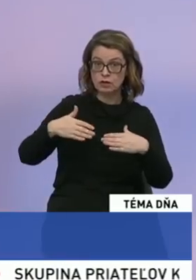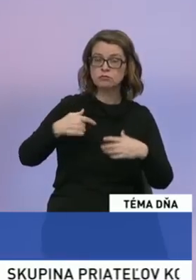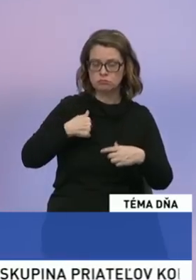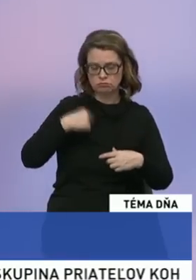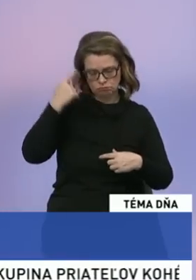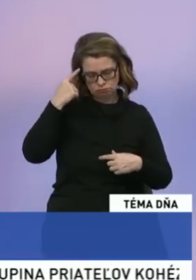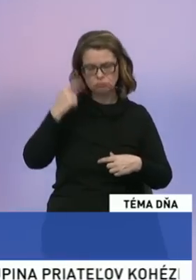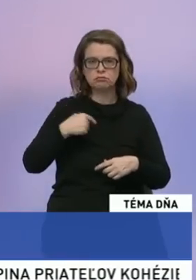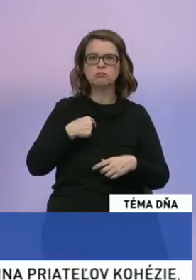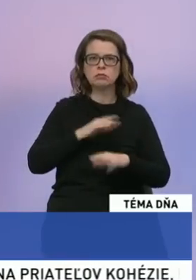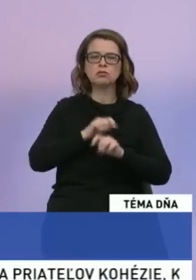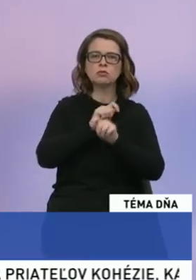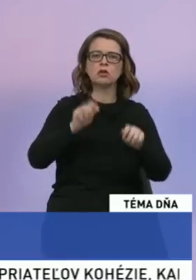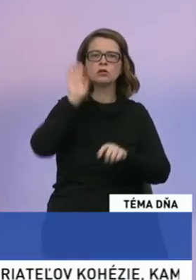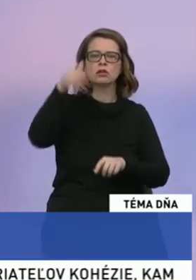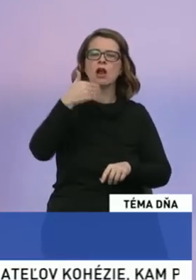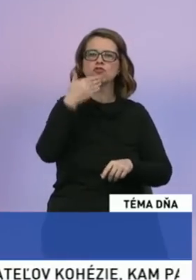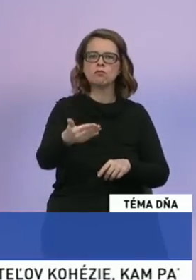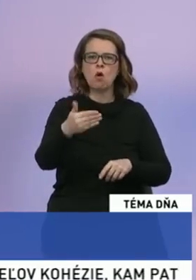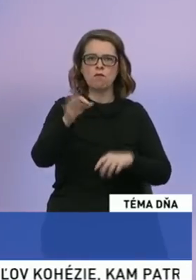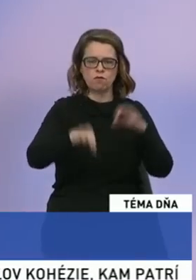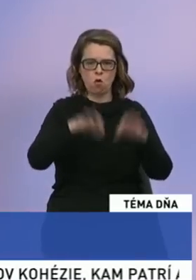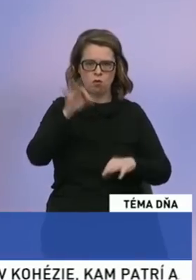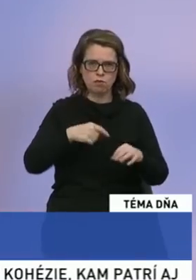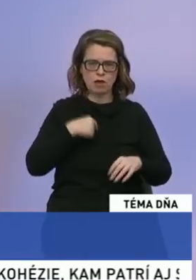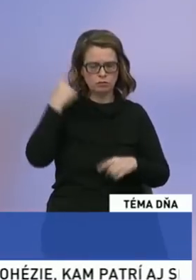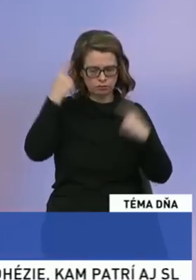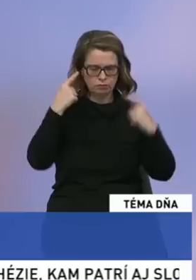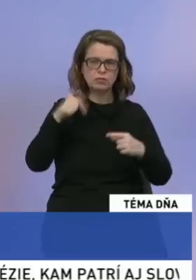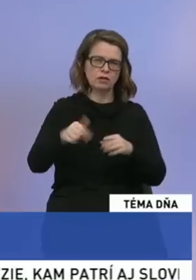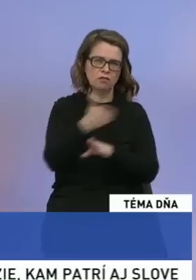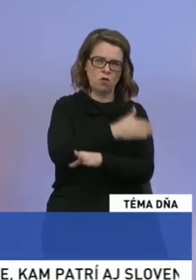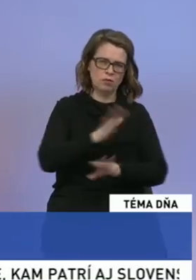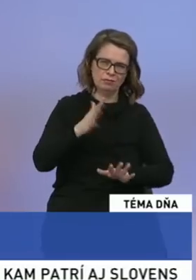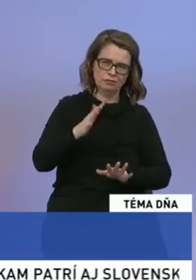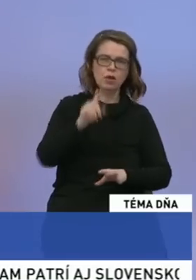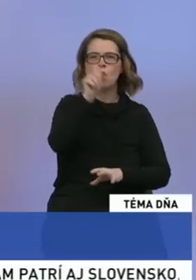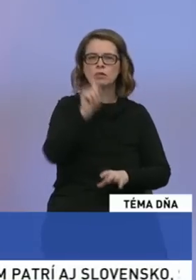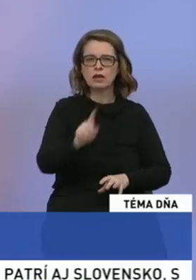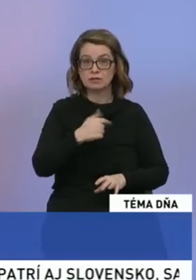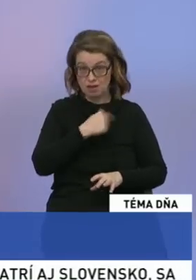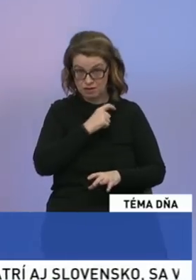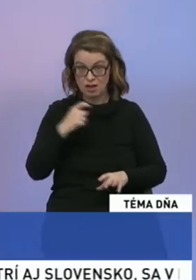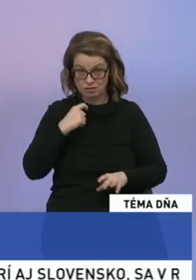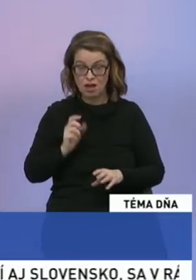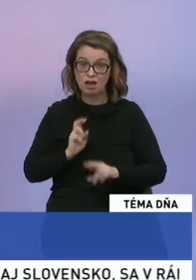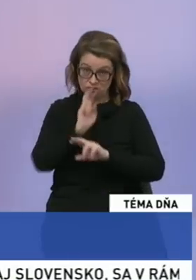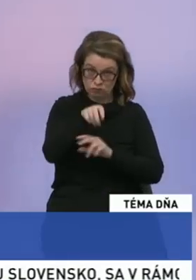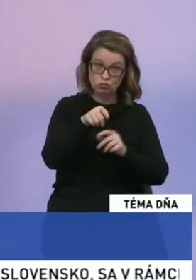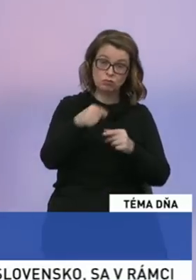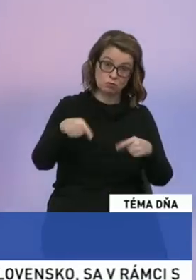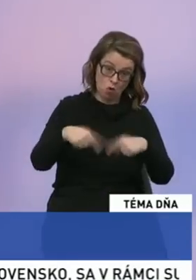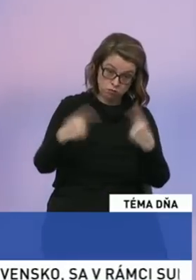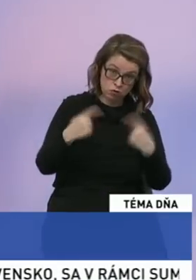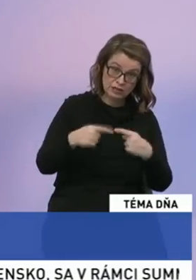rozhodoval určite po voľbách. Nie teraz vopred, lebo otázne je, či kresťansko-demokratické hnutie bude opozičnou